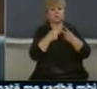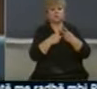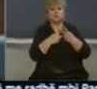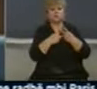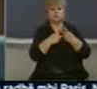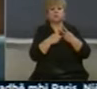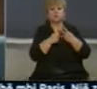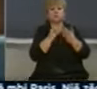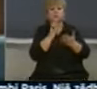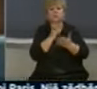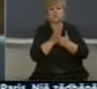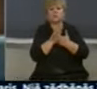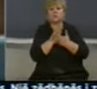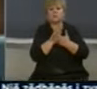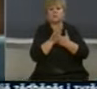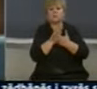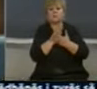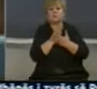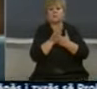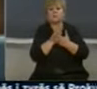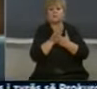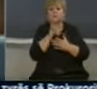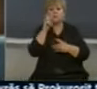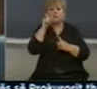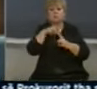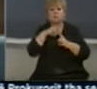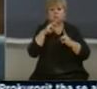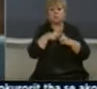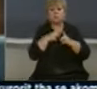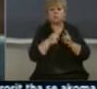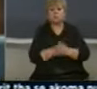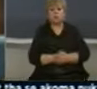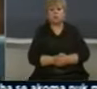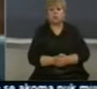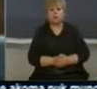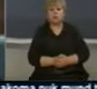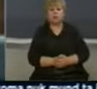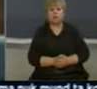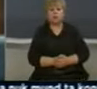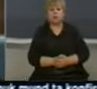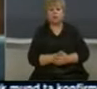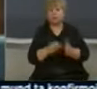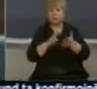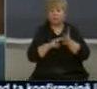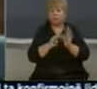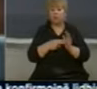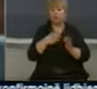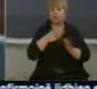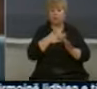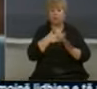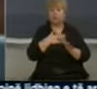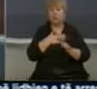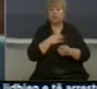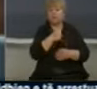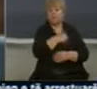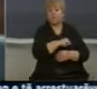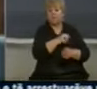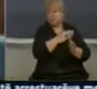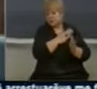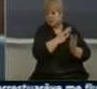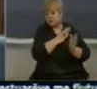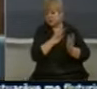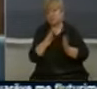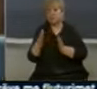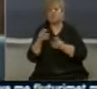në radio-televizion publikt Kosovës në RTK. Në gjithë përpjekje të unë atë vazhdushme, në dërvite, edhe ta është